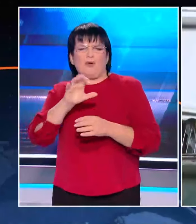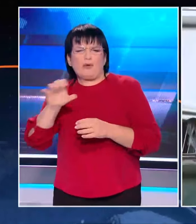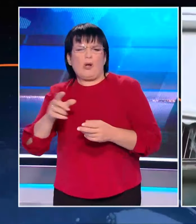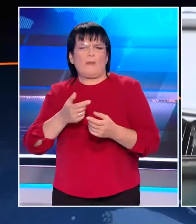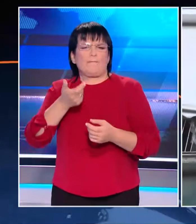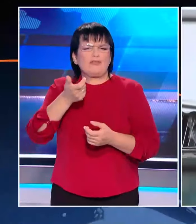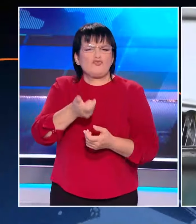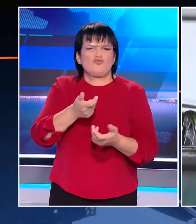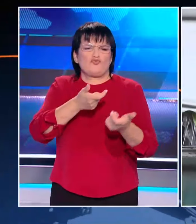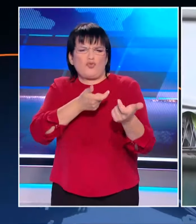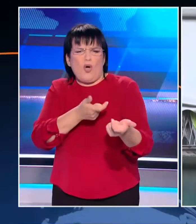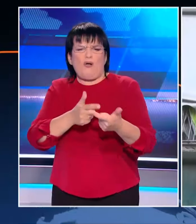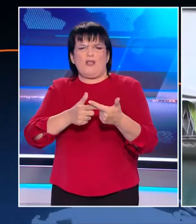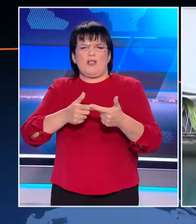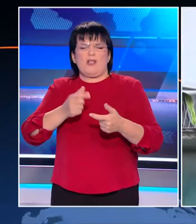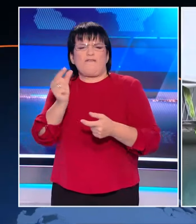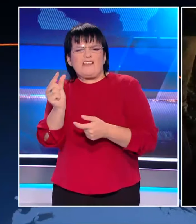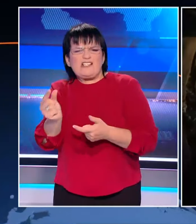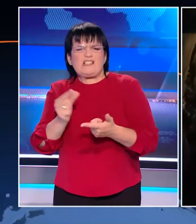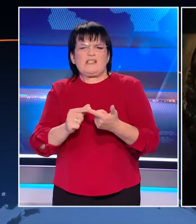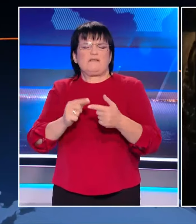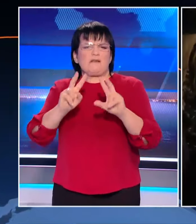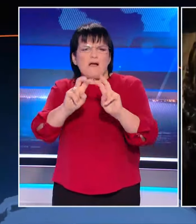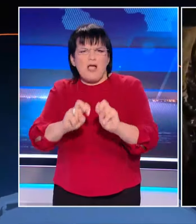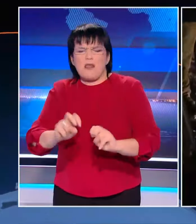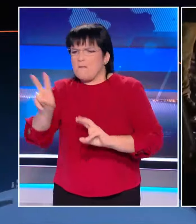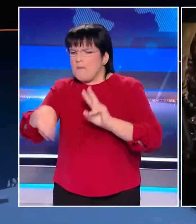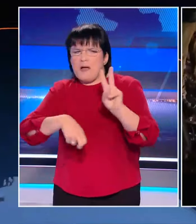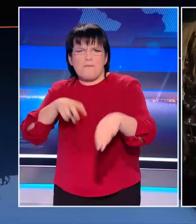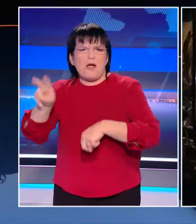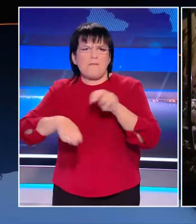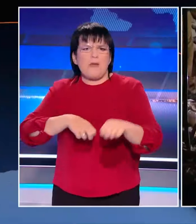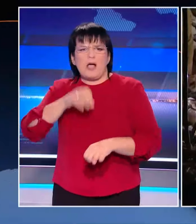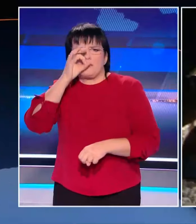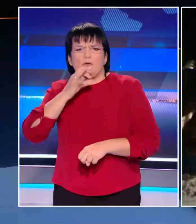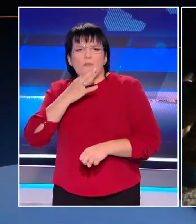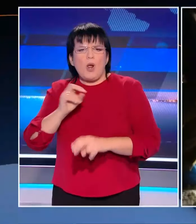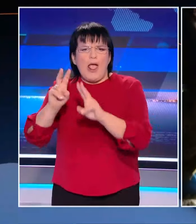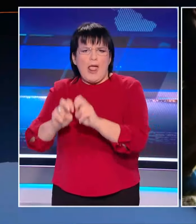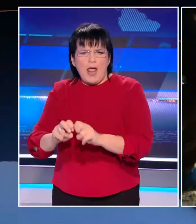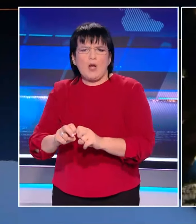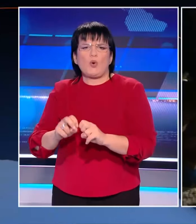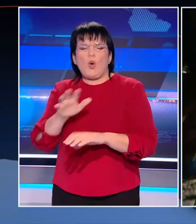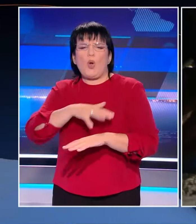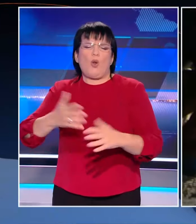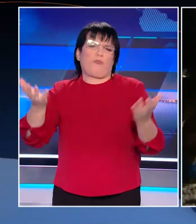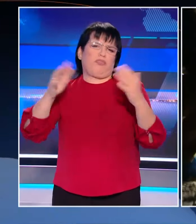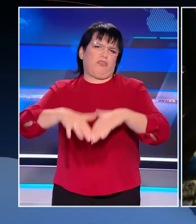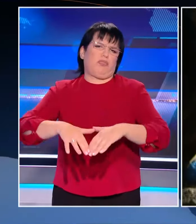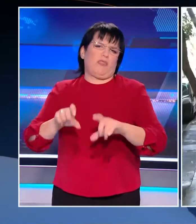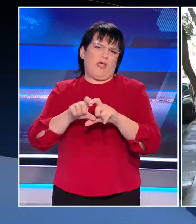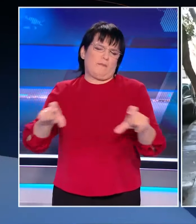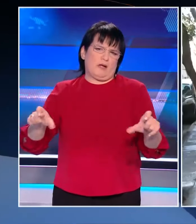δύο πιστόλια και γεμιστήρας με φυσίγκια που εντοπίστηκαν από τους άνδες του τμήματος εξουδετέρωσης εκρητικών μηχανισμών στο ισοπεδωμένο διαμέρισμα στους